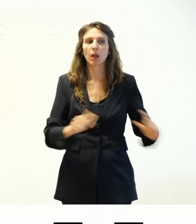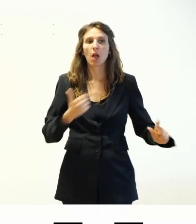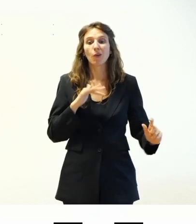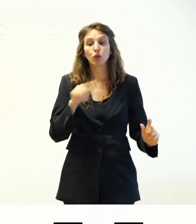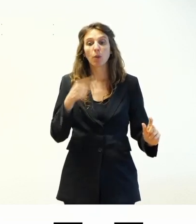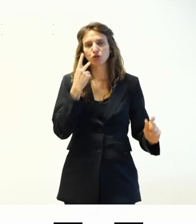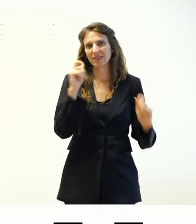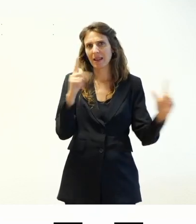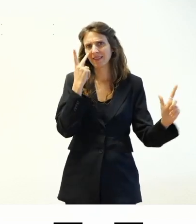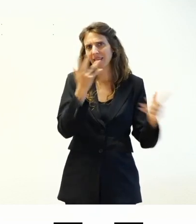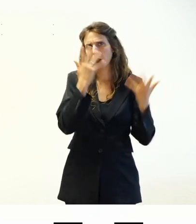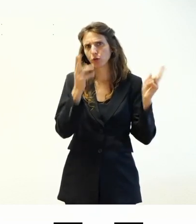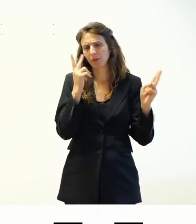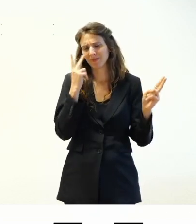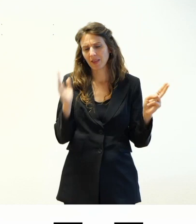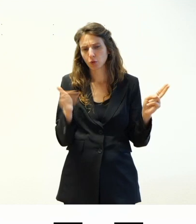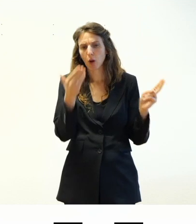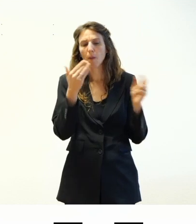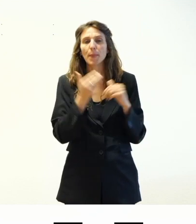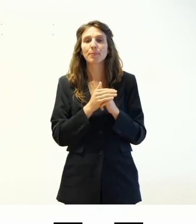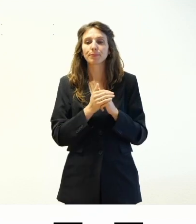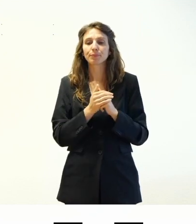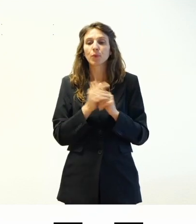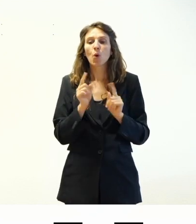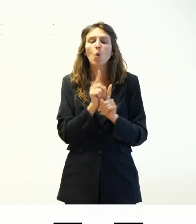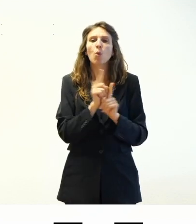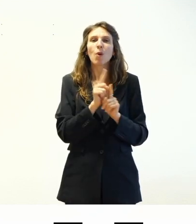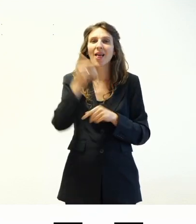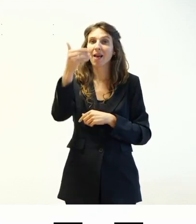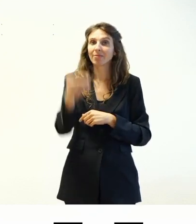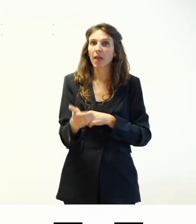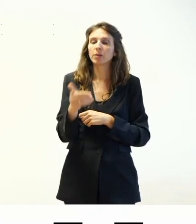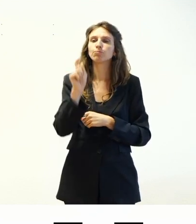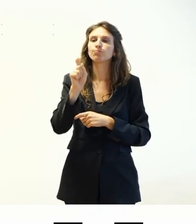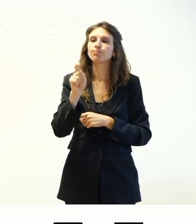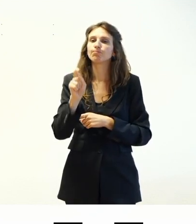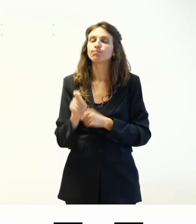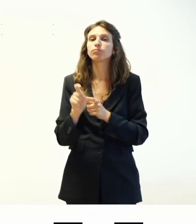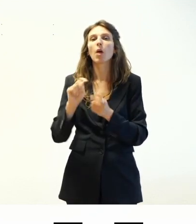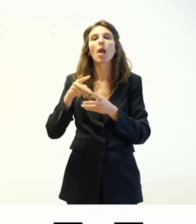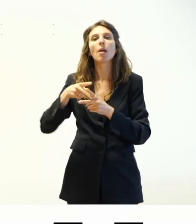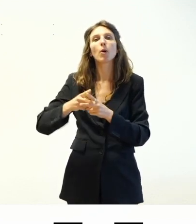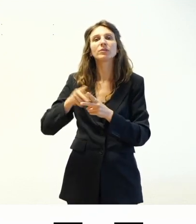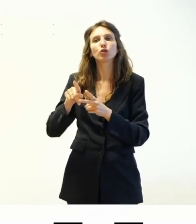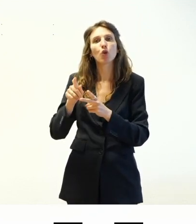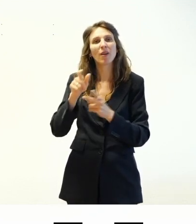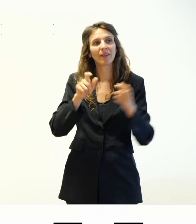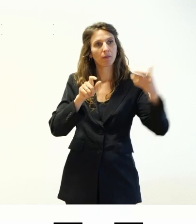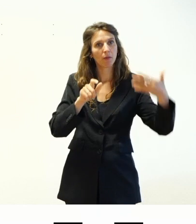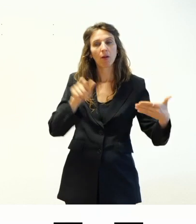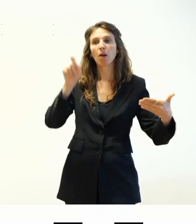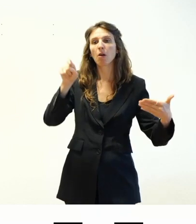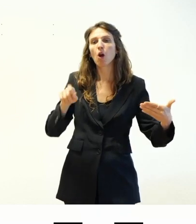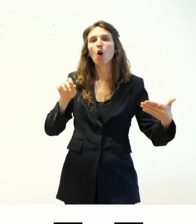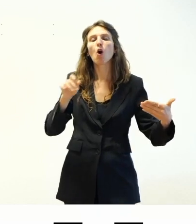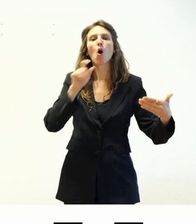slide in cui si vede un po' meglio come sono fatti i blocchi. Stessa cosa nella colonna destra posso andare a regolarmi le impostazioni dell'articolo o le impostazioni del